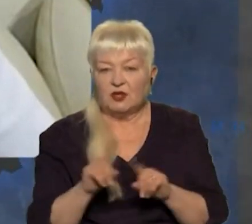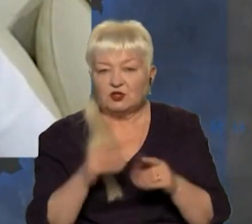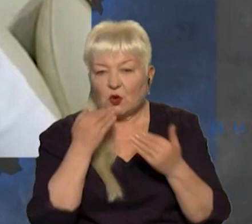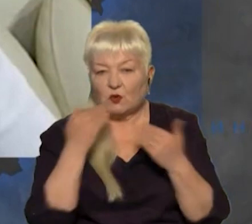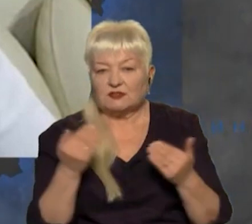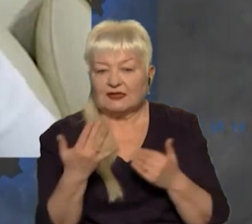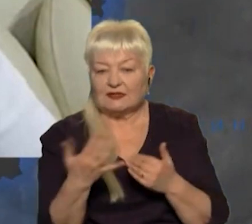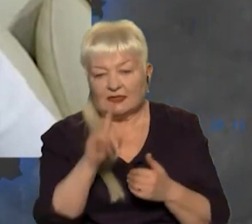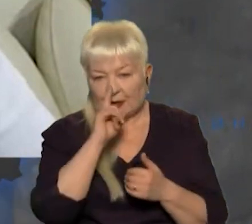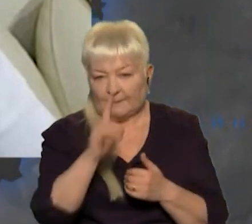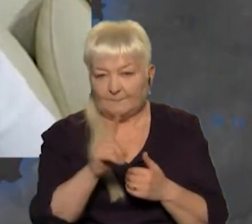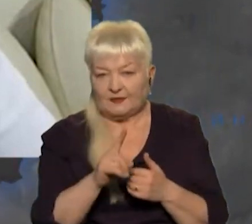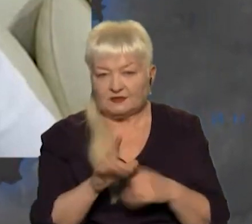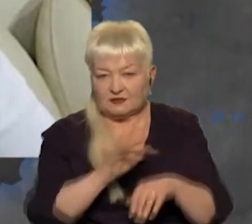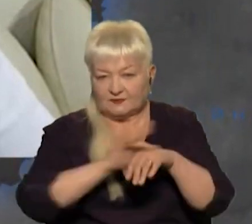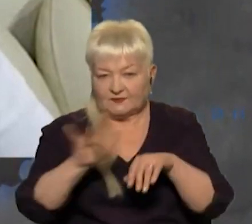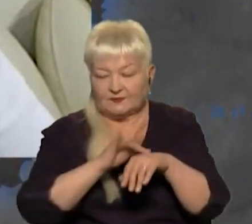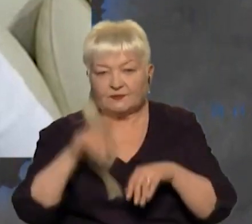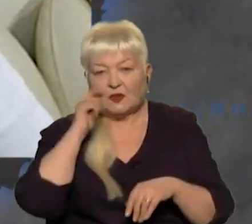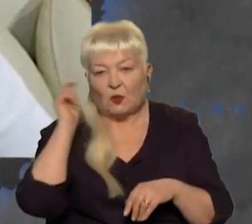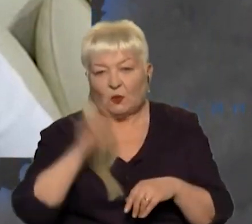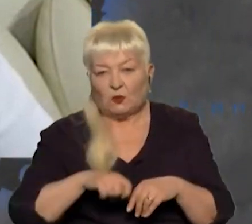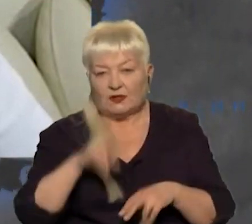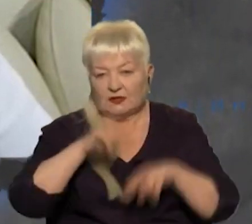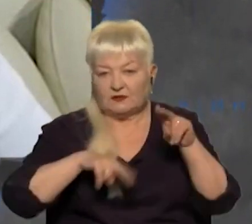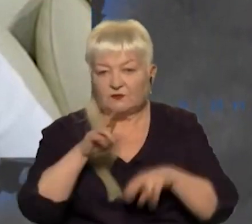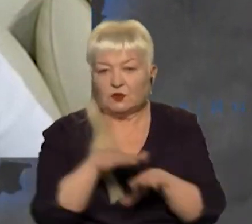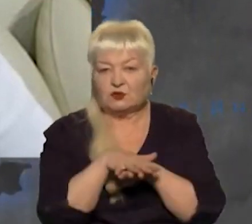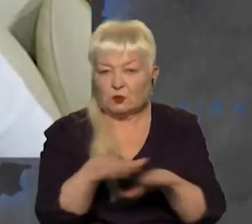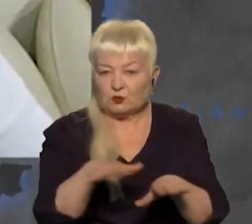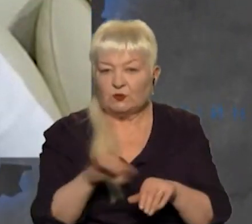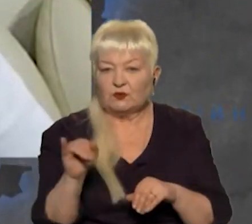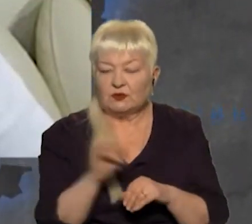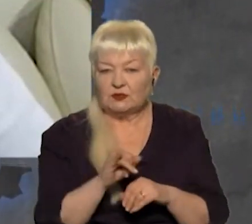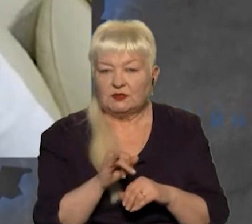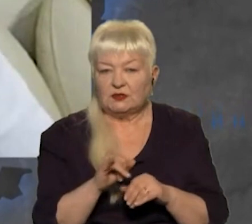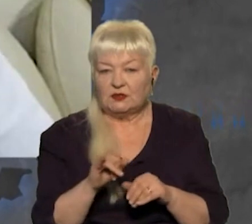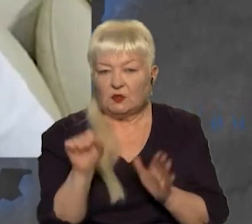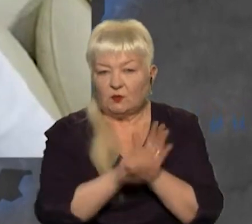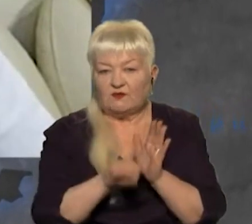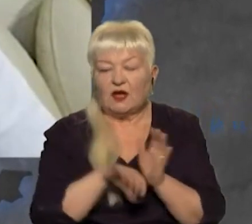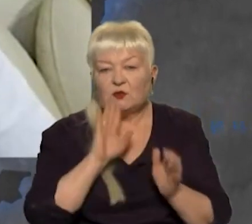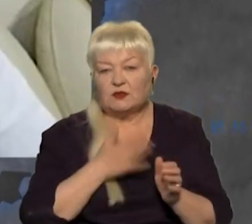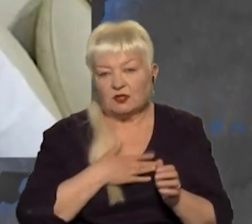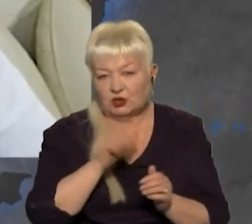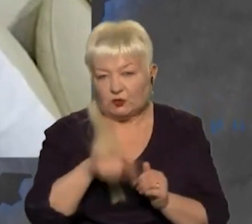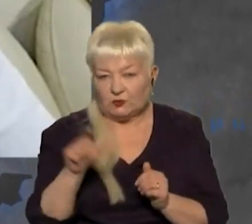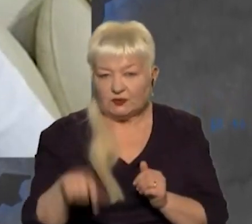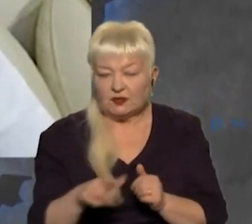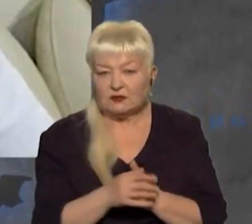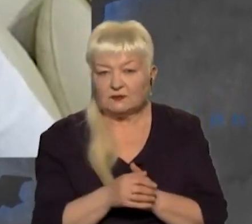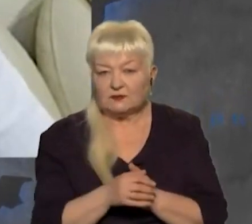місяців уничтожують українську інфраструктуру і губять наших людей. Та